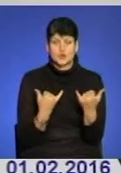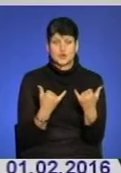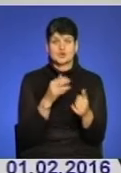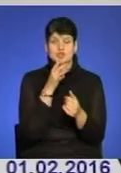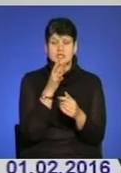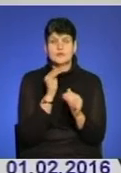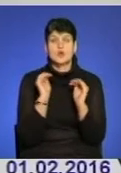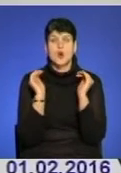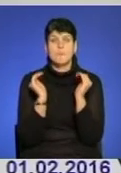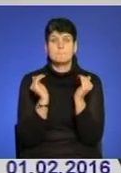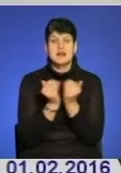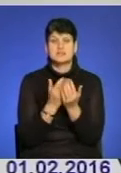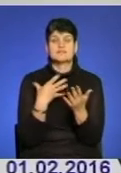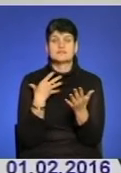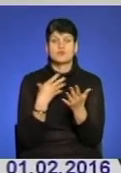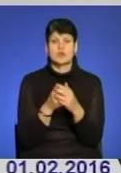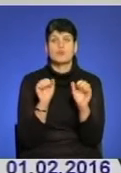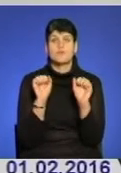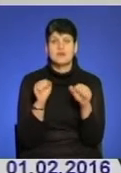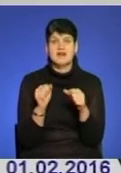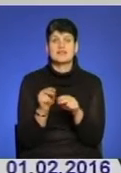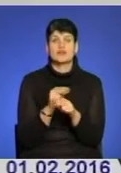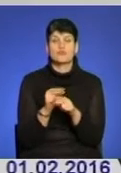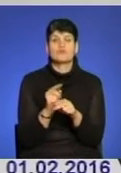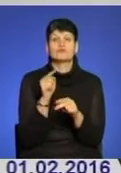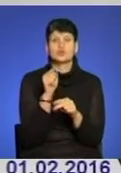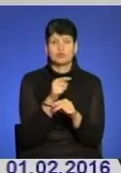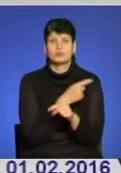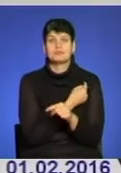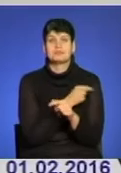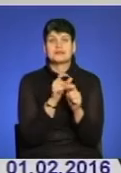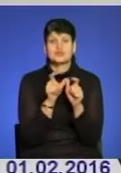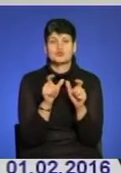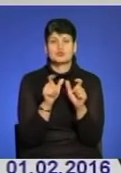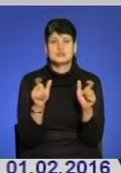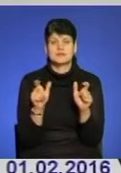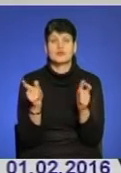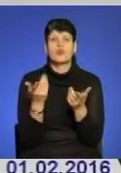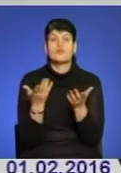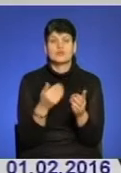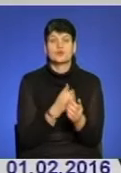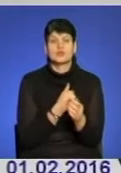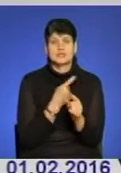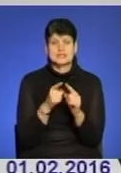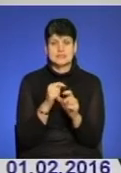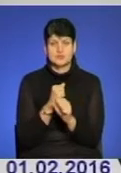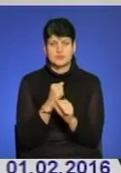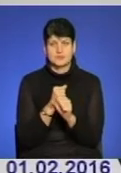обмежений в своєму праві лікуватися в тому медичному закладі, в якому він хоче це зробити.